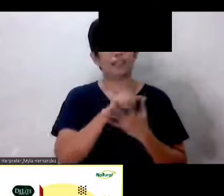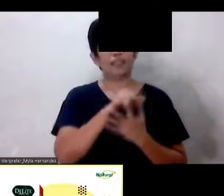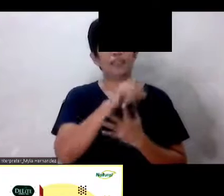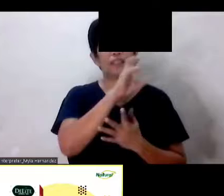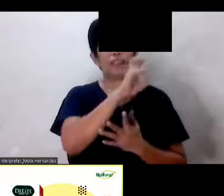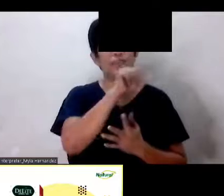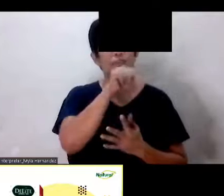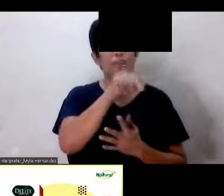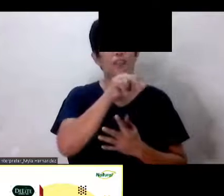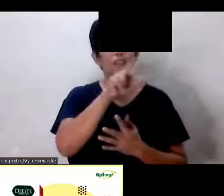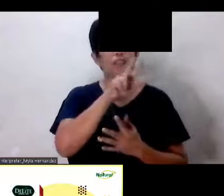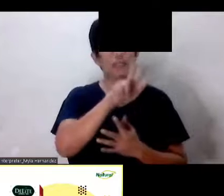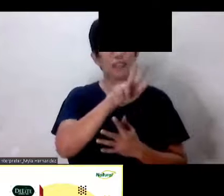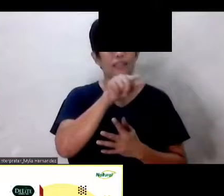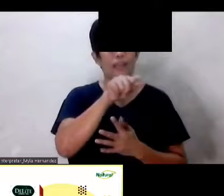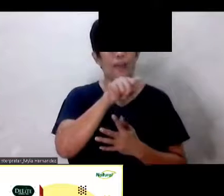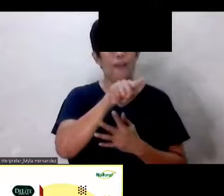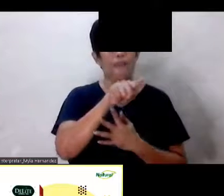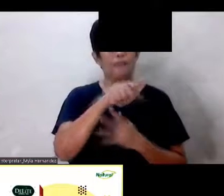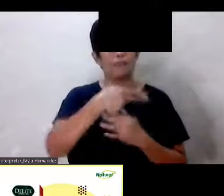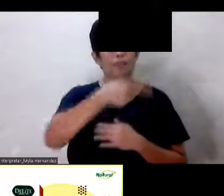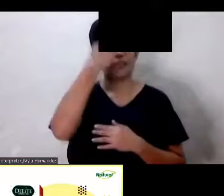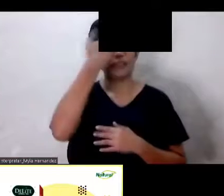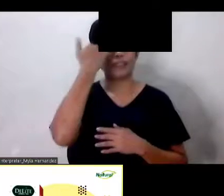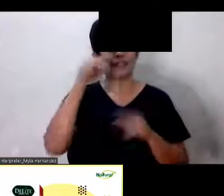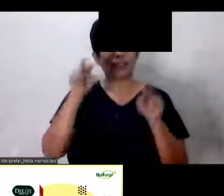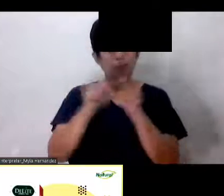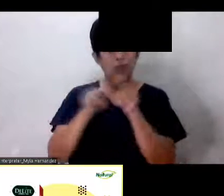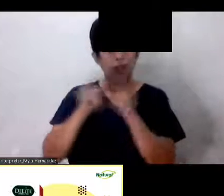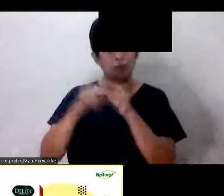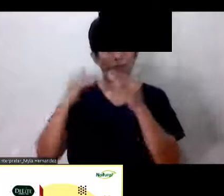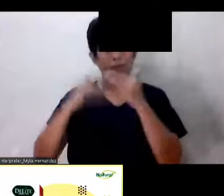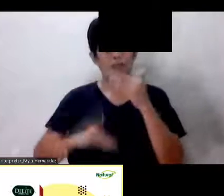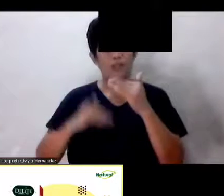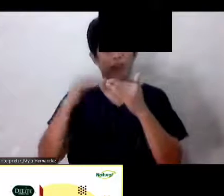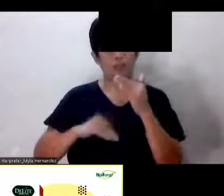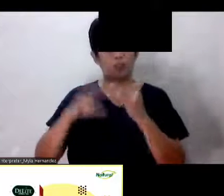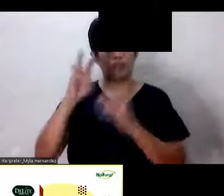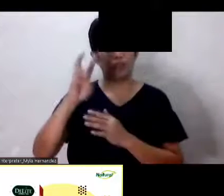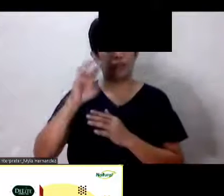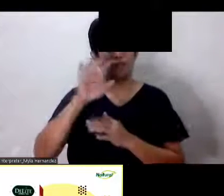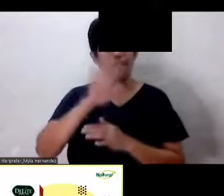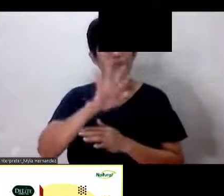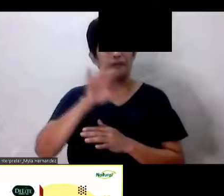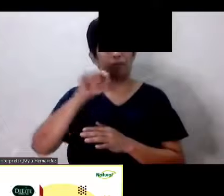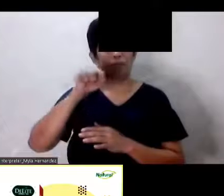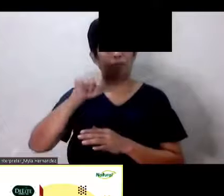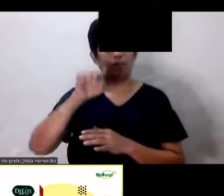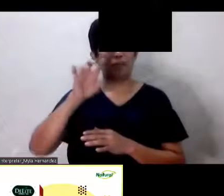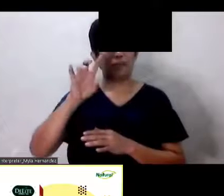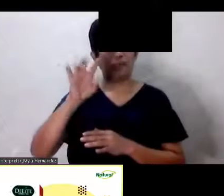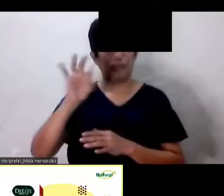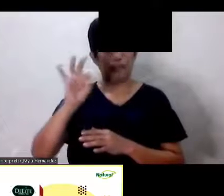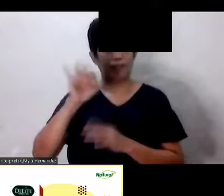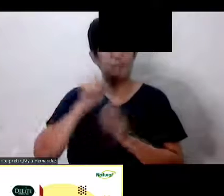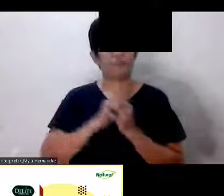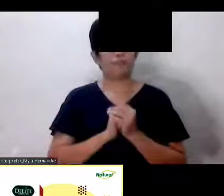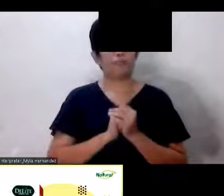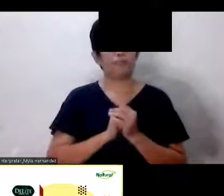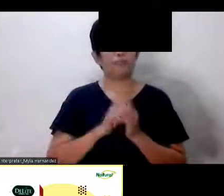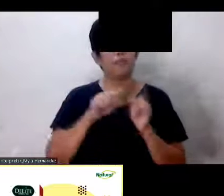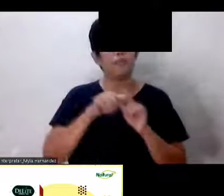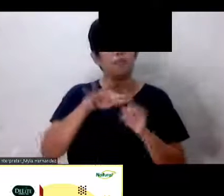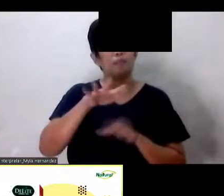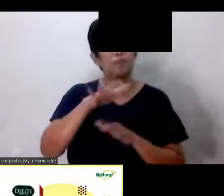7.3 Ay mataas po Kasi yung normal Ay below 6 Mga 5.9 Okay 6 or 5.9 So